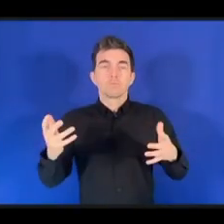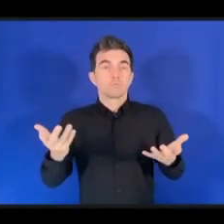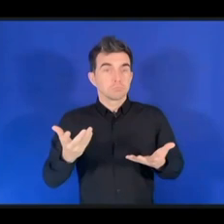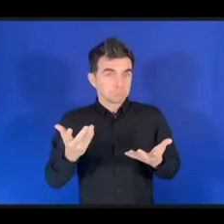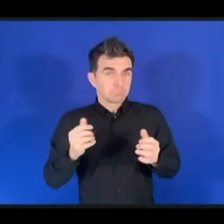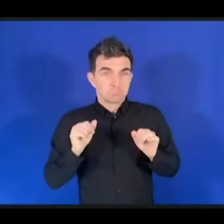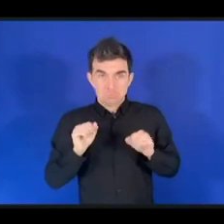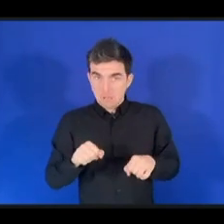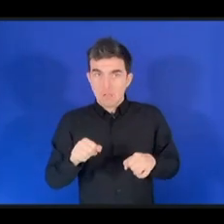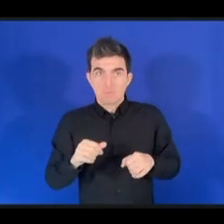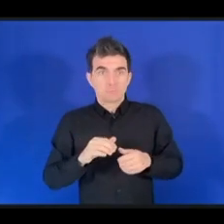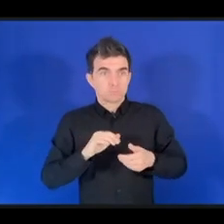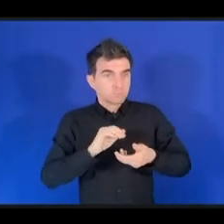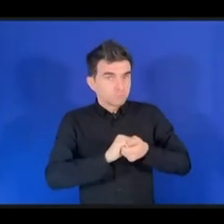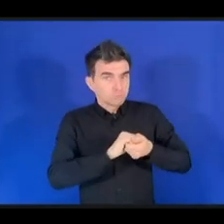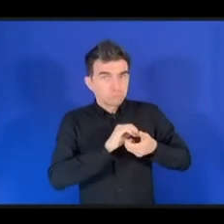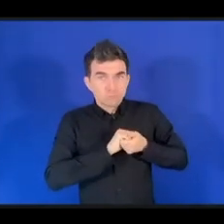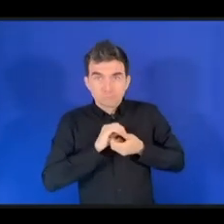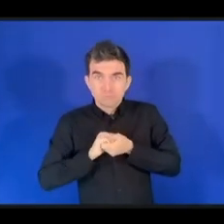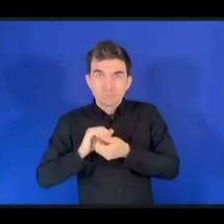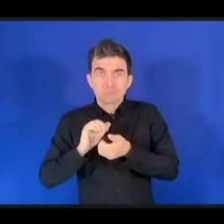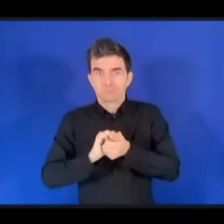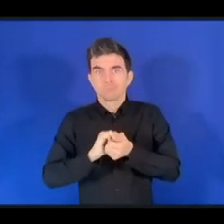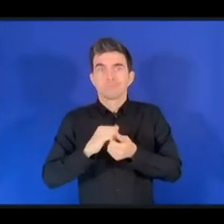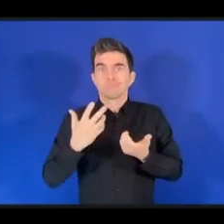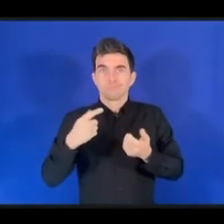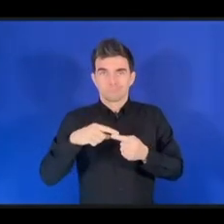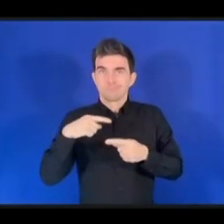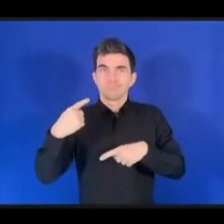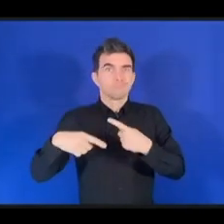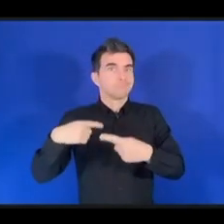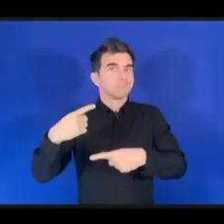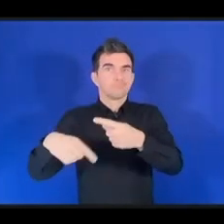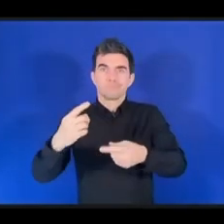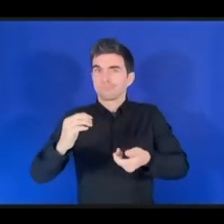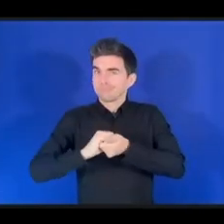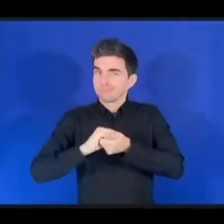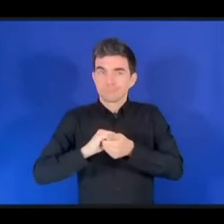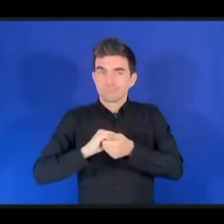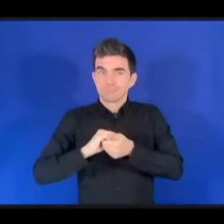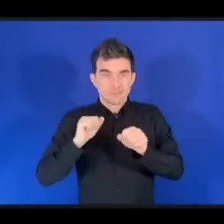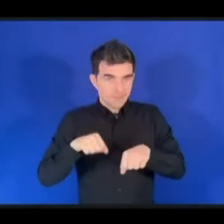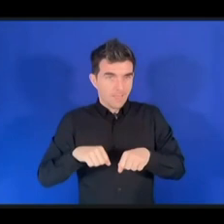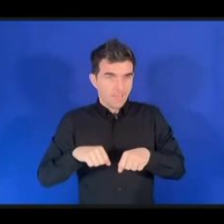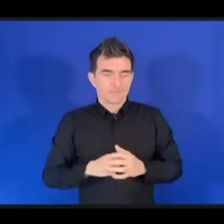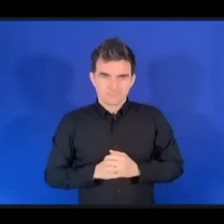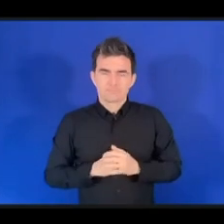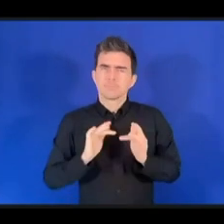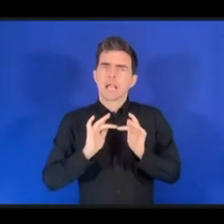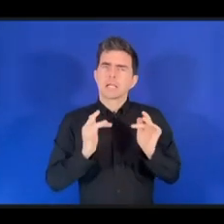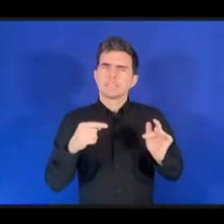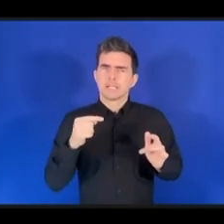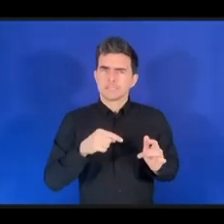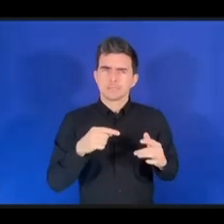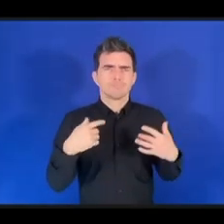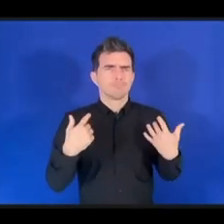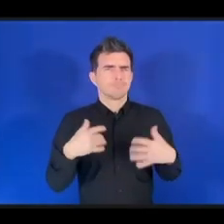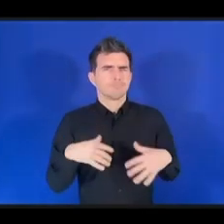надолго. Интернет — это незаменимая инфраструктура для повседневной жизни, экономической и социальной деятельности.